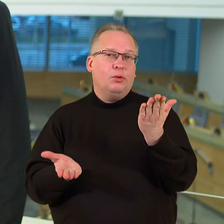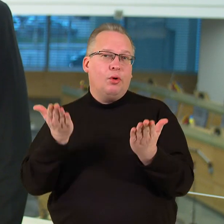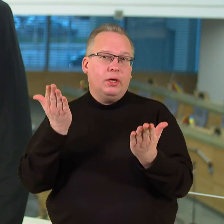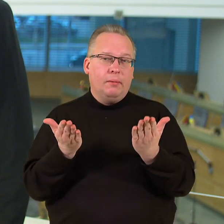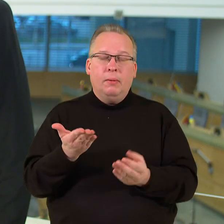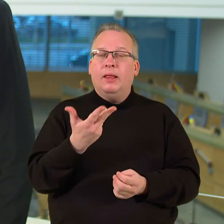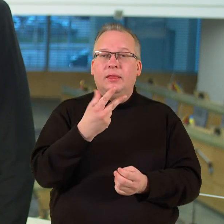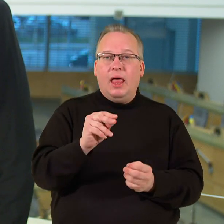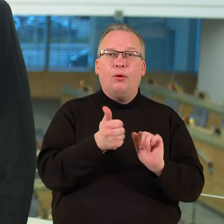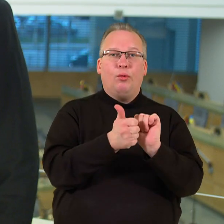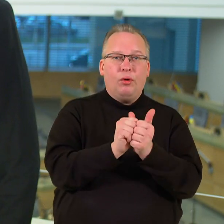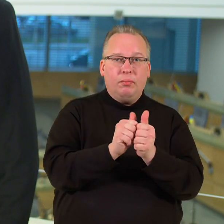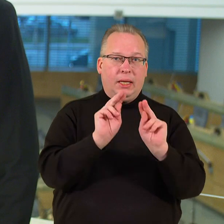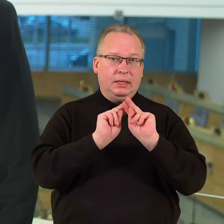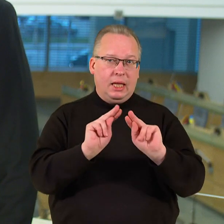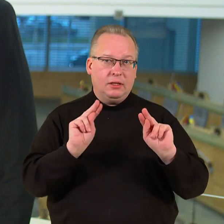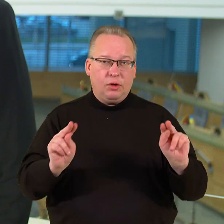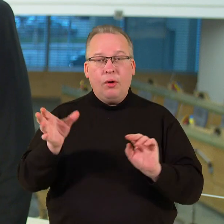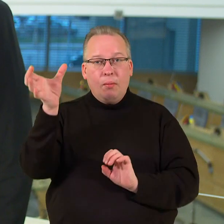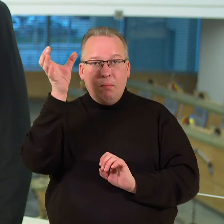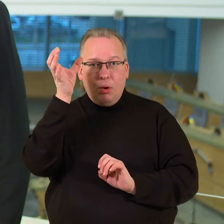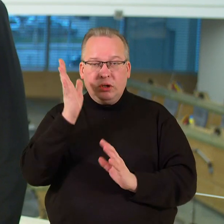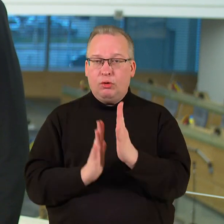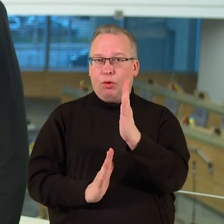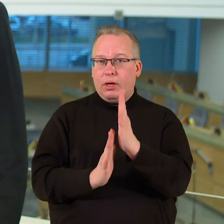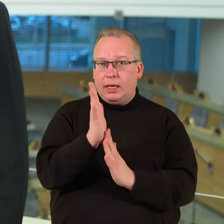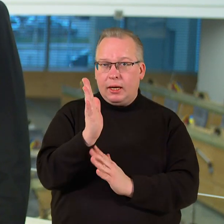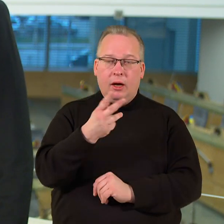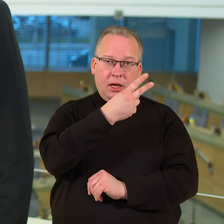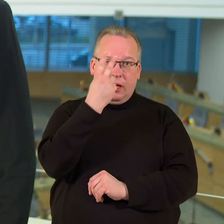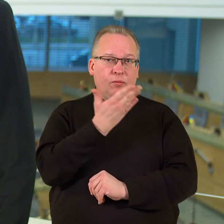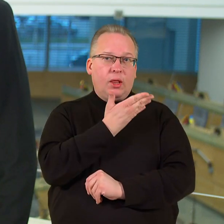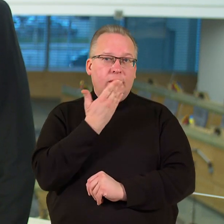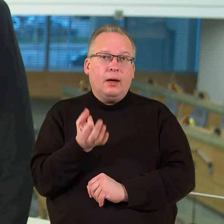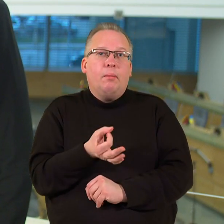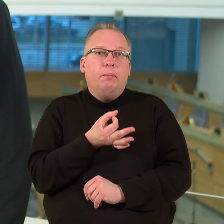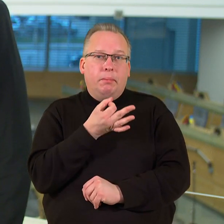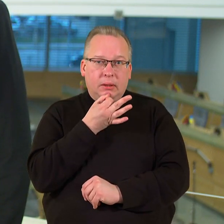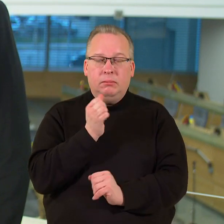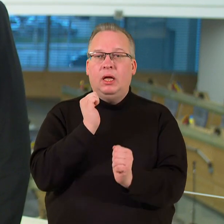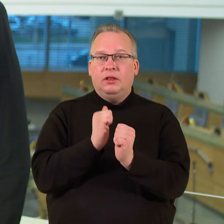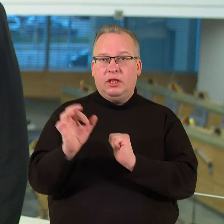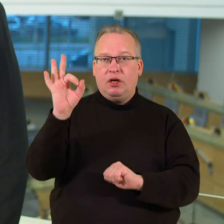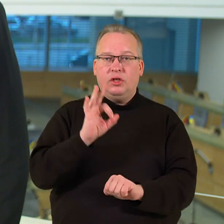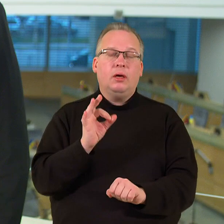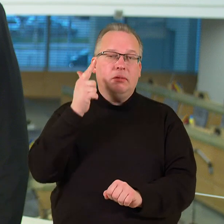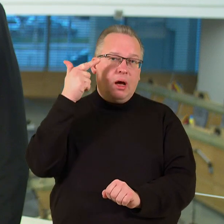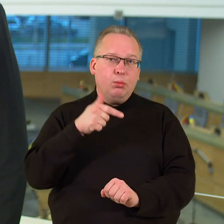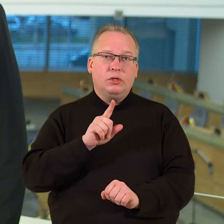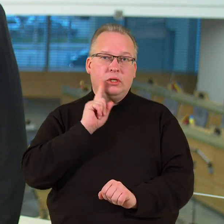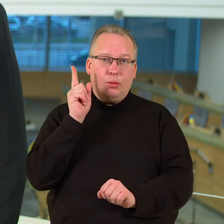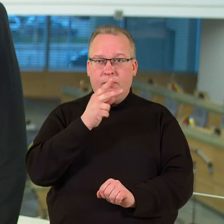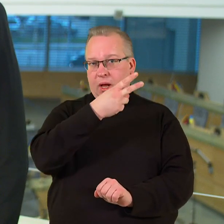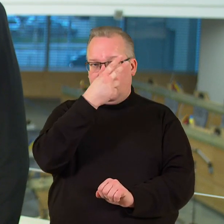nekonkurencingų atlyginimų dėstytojo bei mokslininko karjera Lietuvoje nėra patraukli, todėl dažnai gabus jaunimas, jos